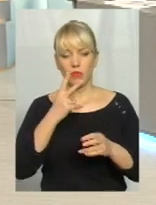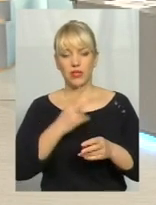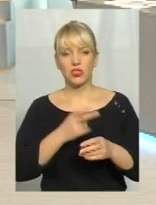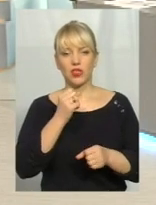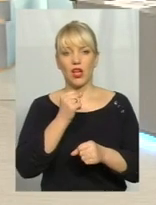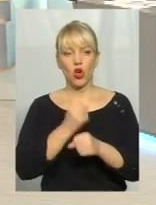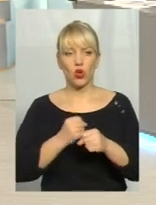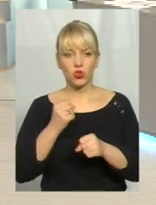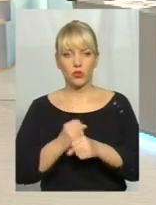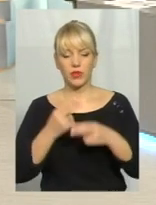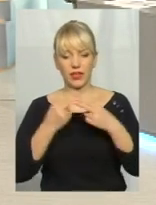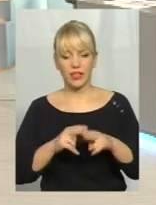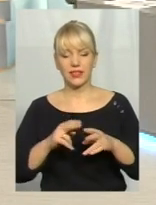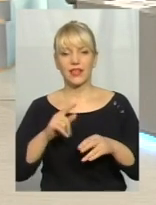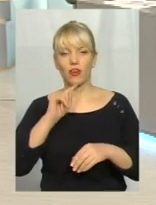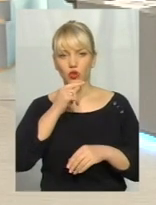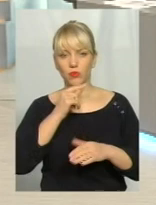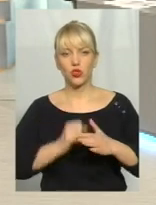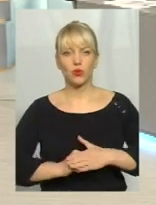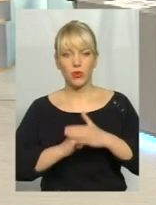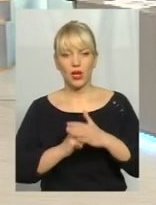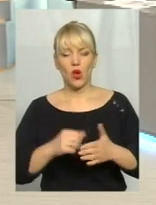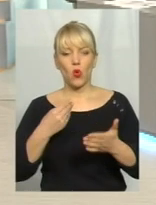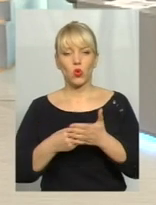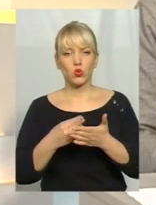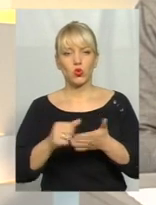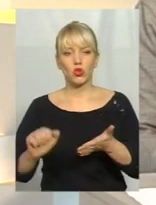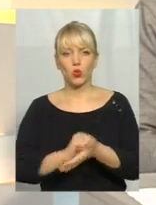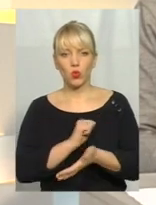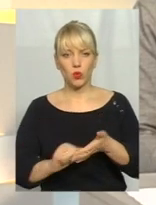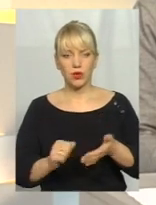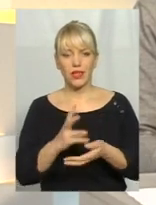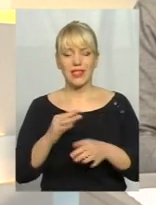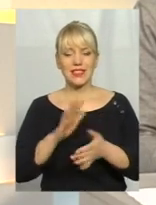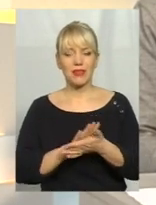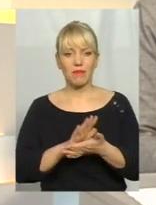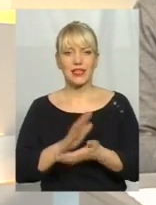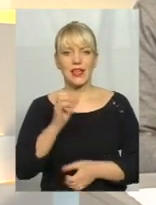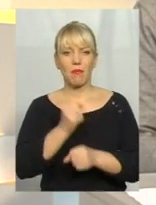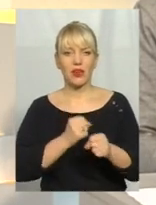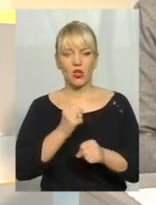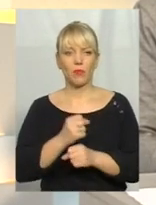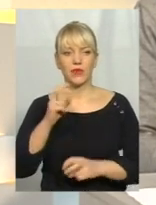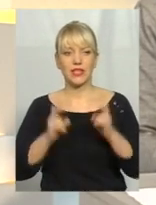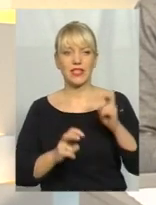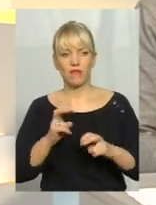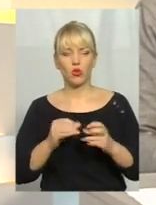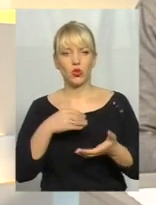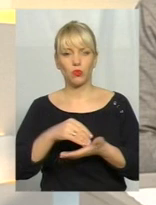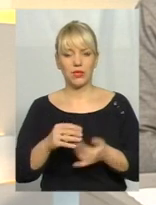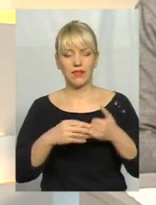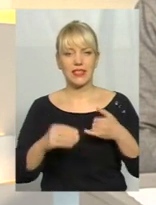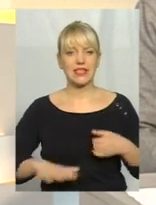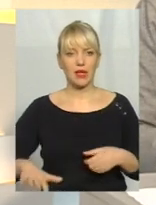техніко-економічного обґрунтування та проєктно-кошторисної документації на смітті переробний завод у Хмельницькому і купівлю земельної